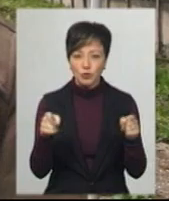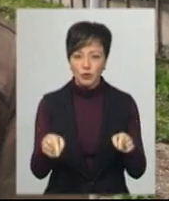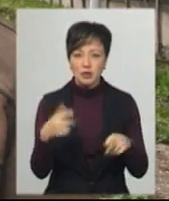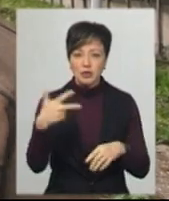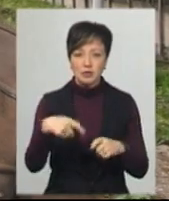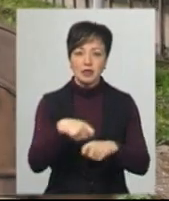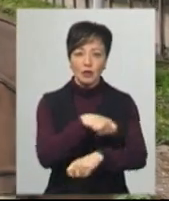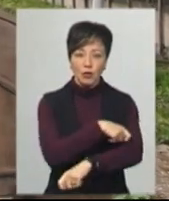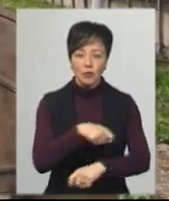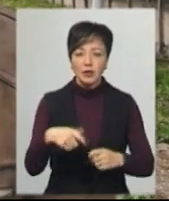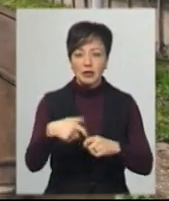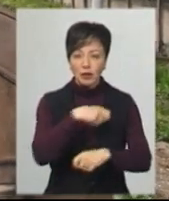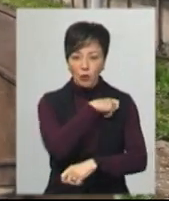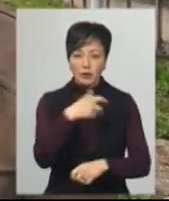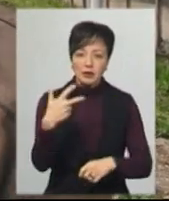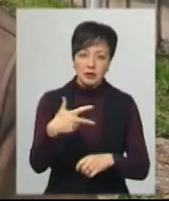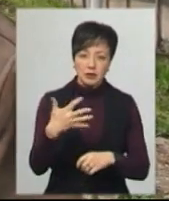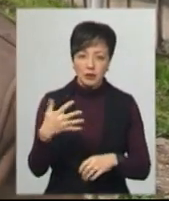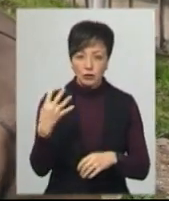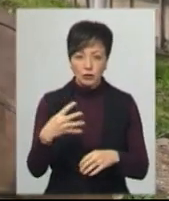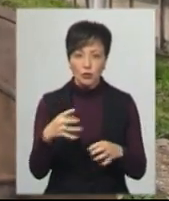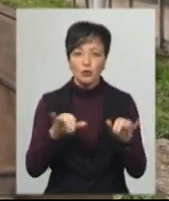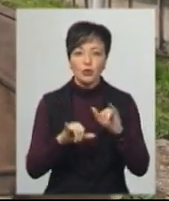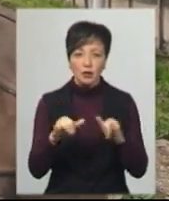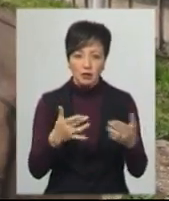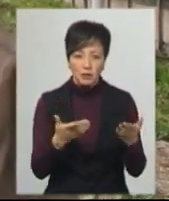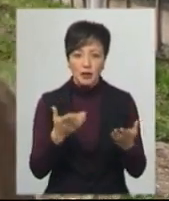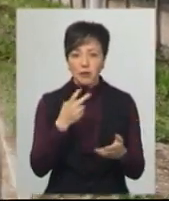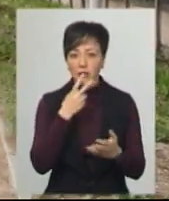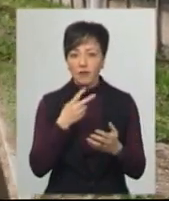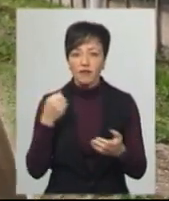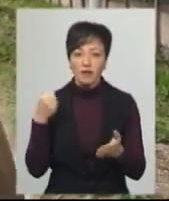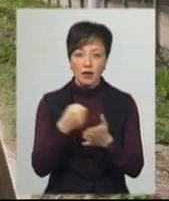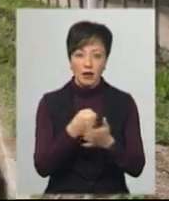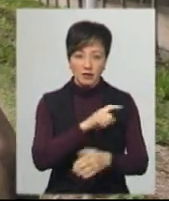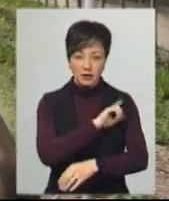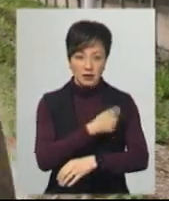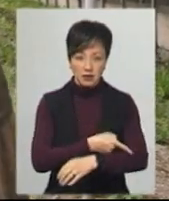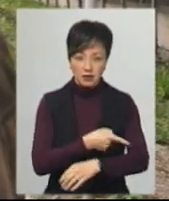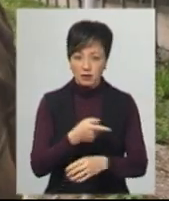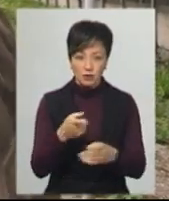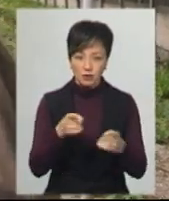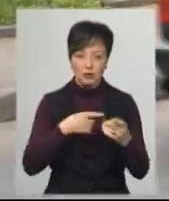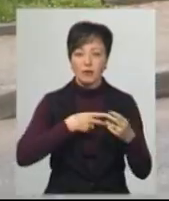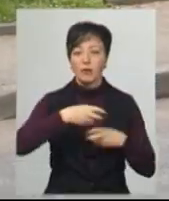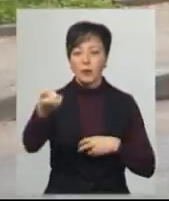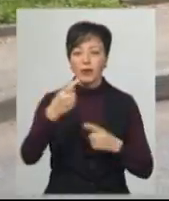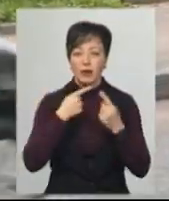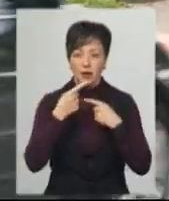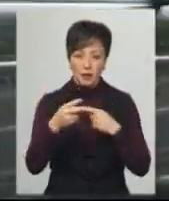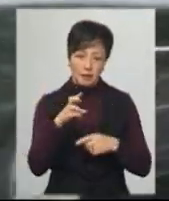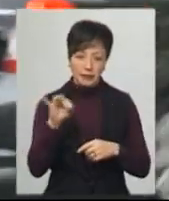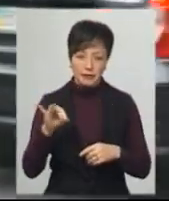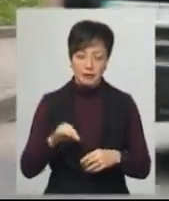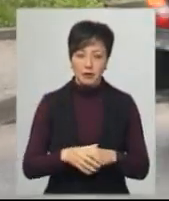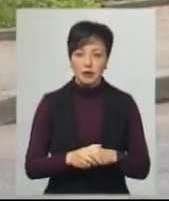кілометрів,-40, може, ну, хто його, ну, куди ж там. Якби я її вдарив би на скорості, то вона би відлетіла. На місці